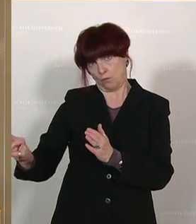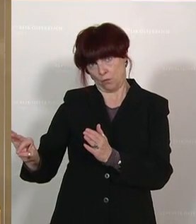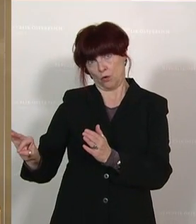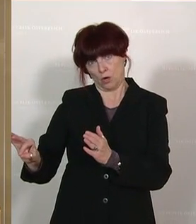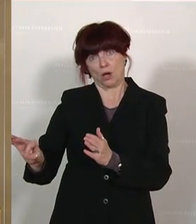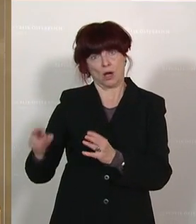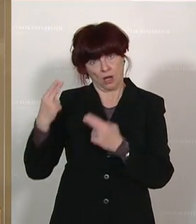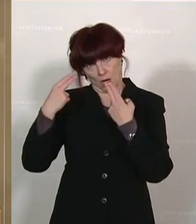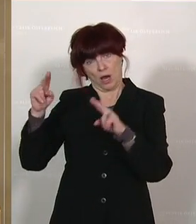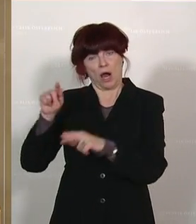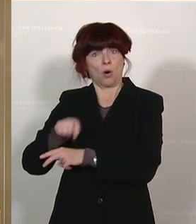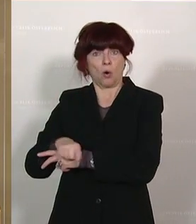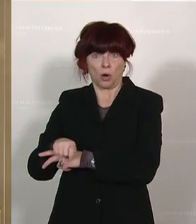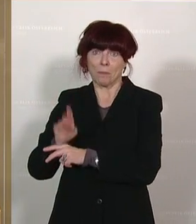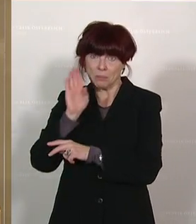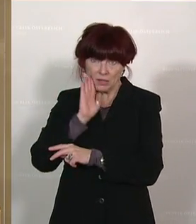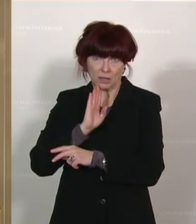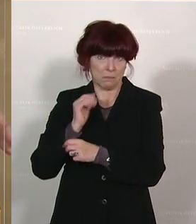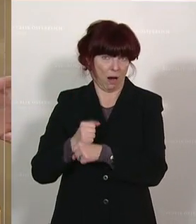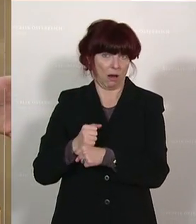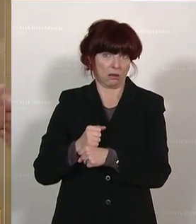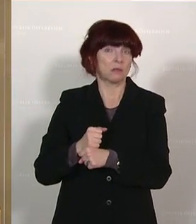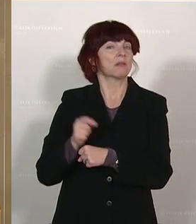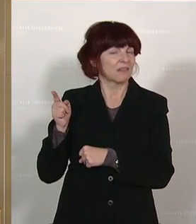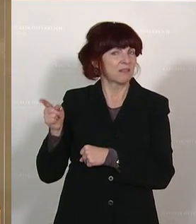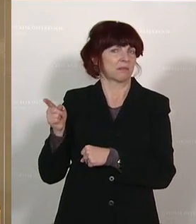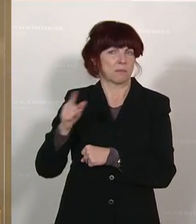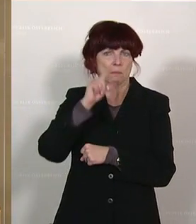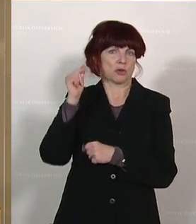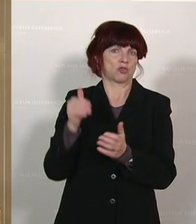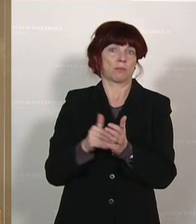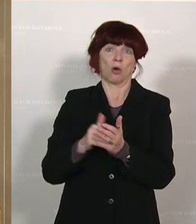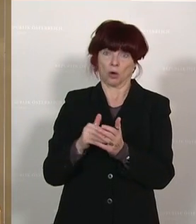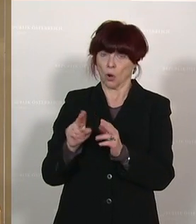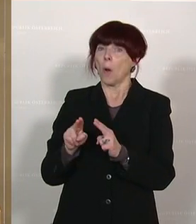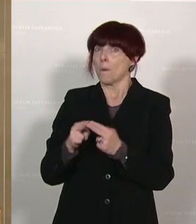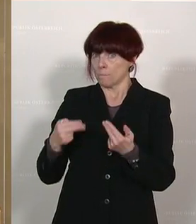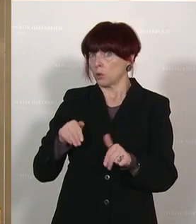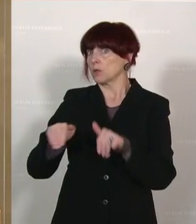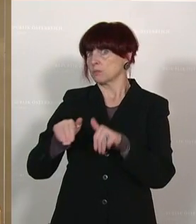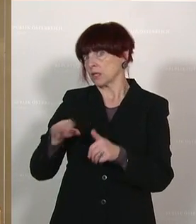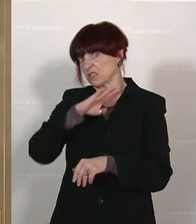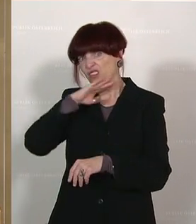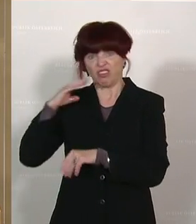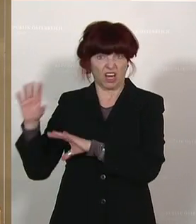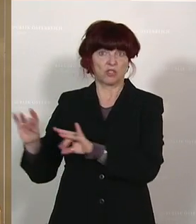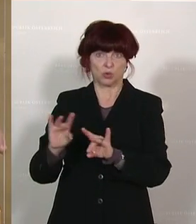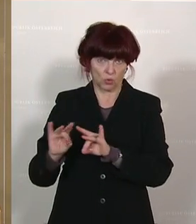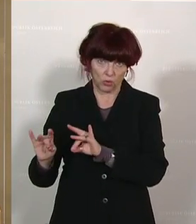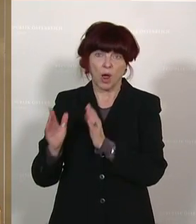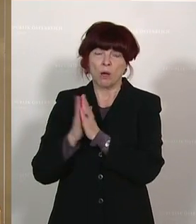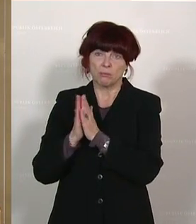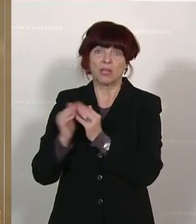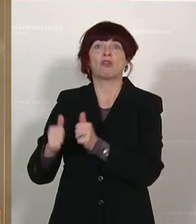machen Sie das, die Menschen brauchen das. Herr Bundesminister, Sie haben alle Hände voll zu tun. Machen Sie es besser als Ihre